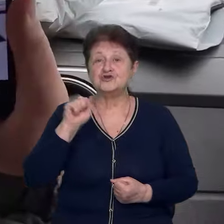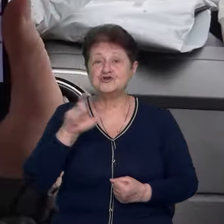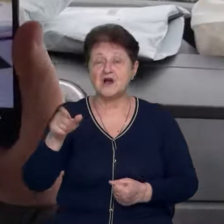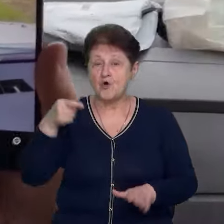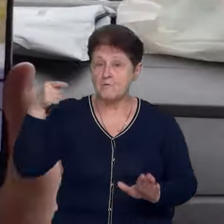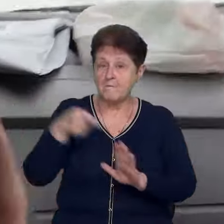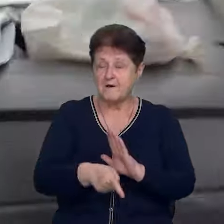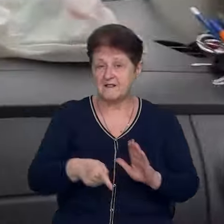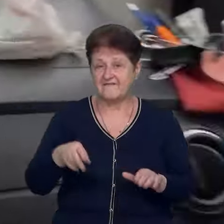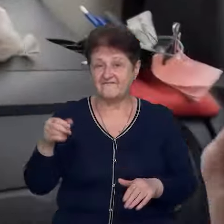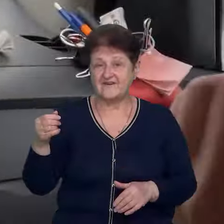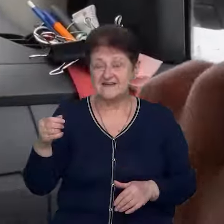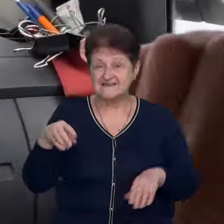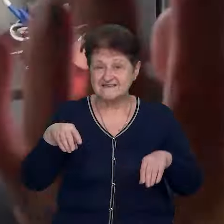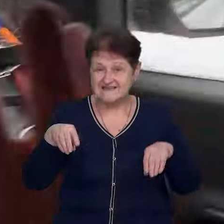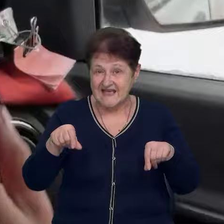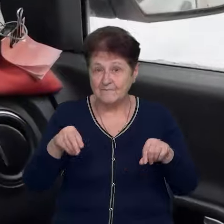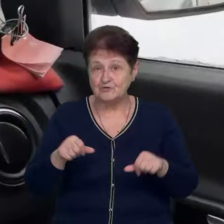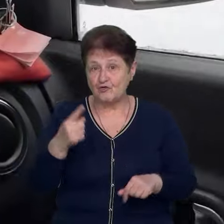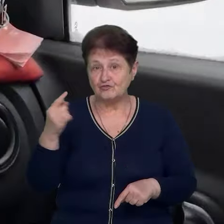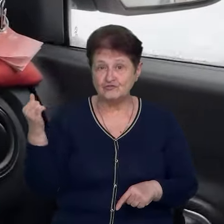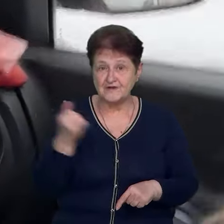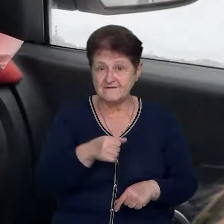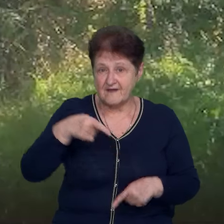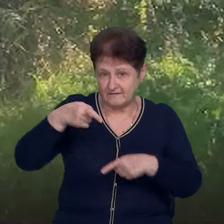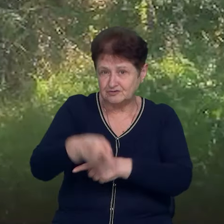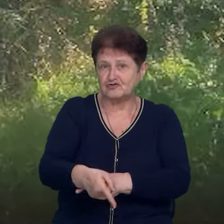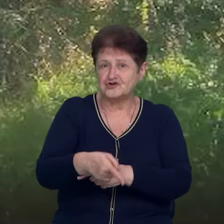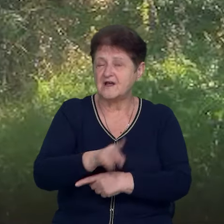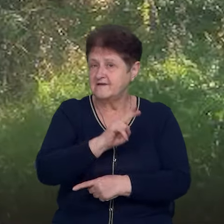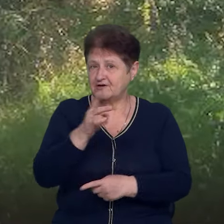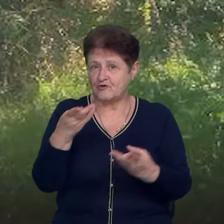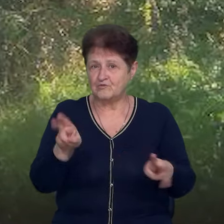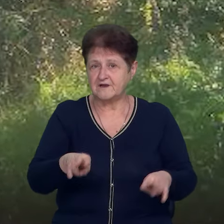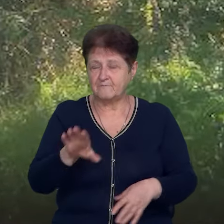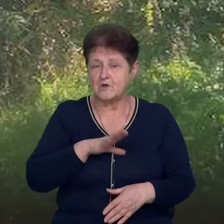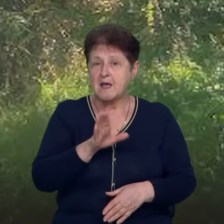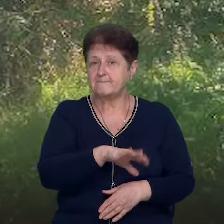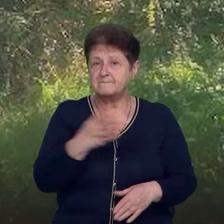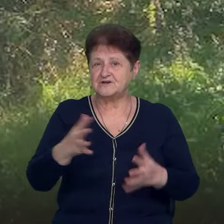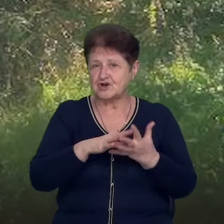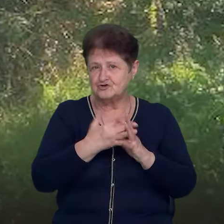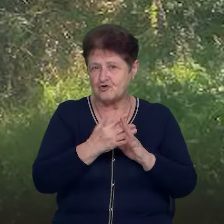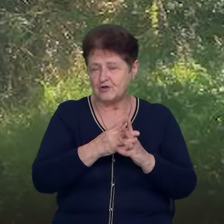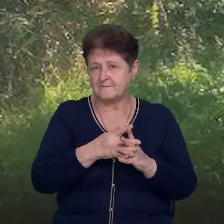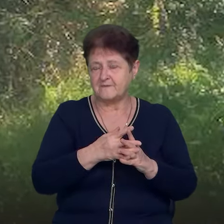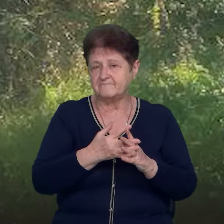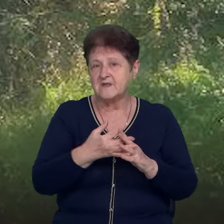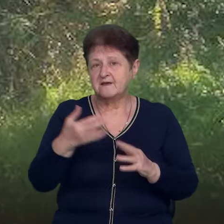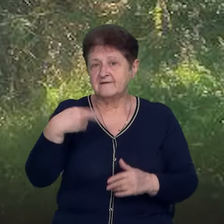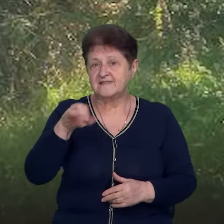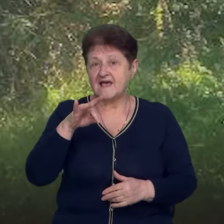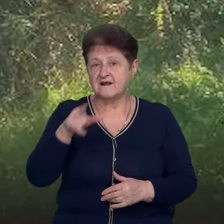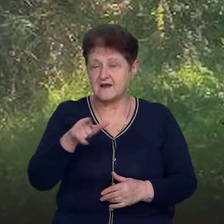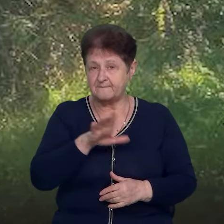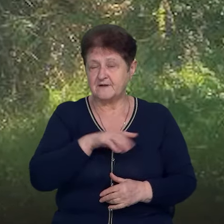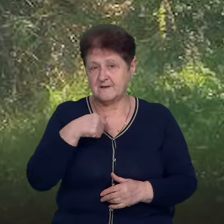у землю. Вона там тиждень чи скільки стерчала, нікому не потрібно було. Це між Миколаївкою та Залізним мостом ДРГ